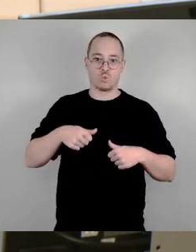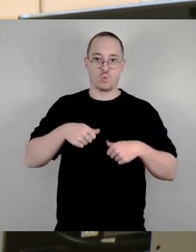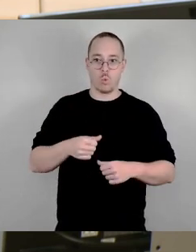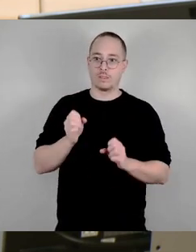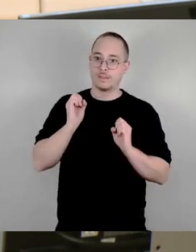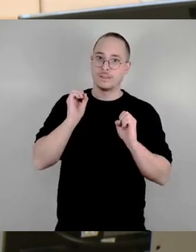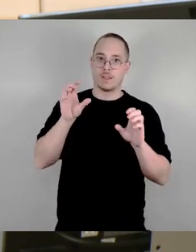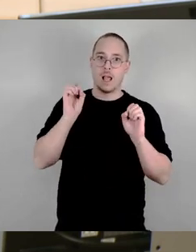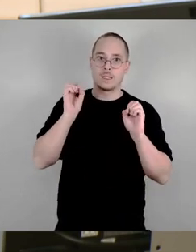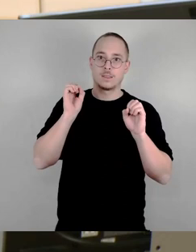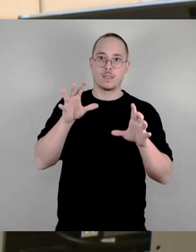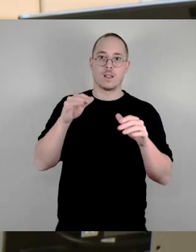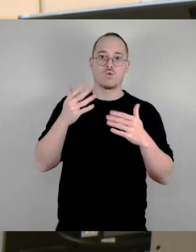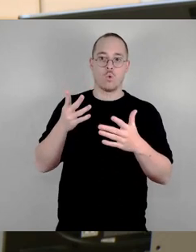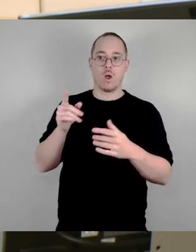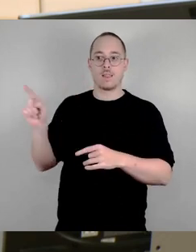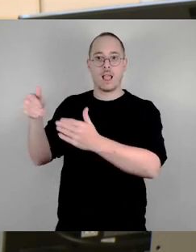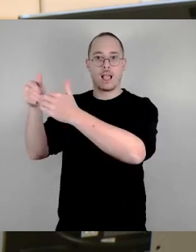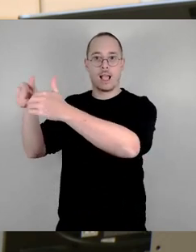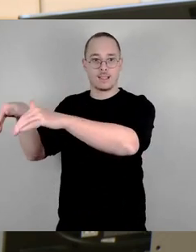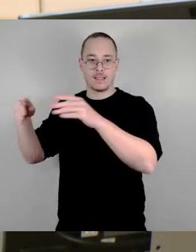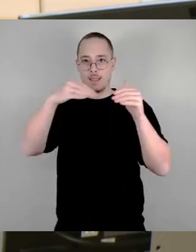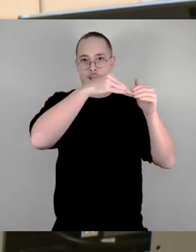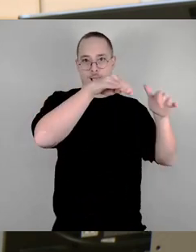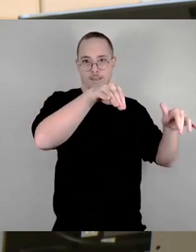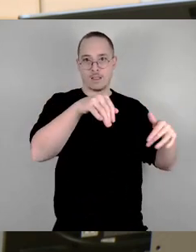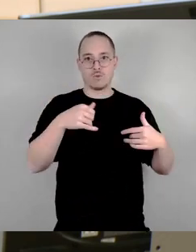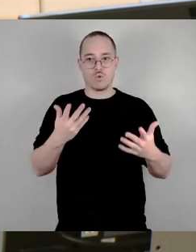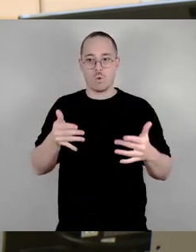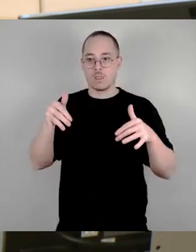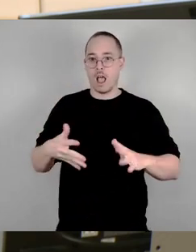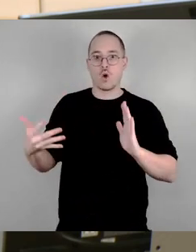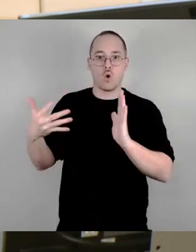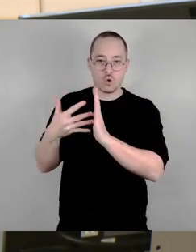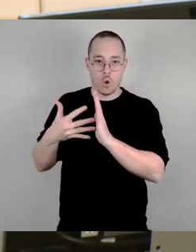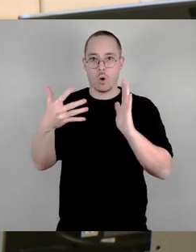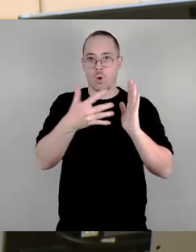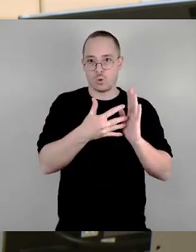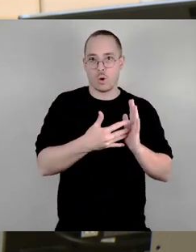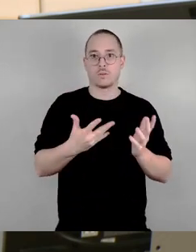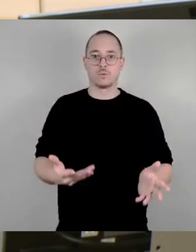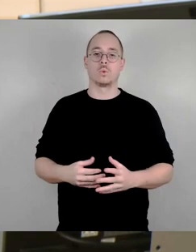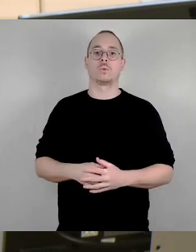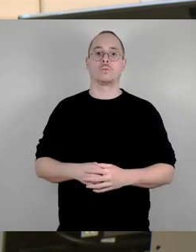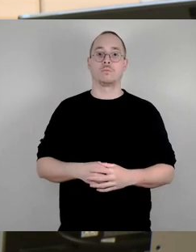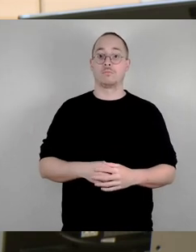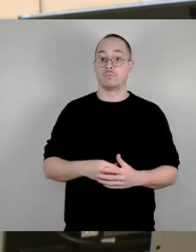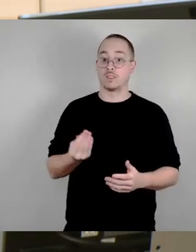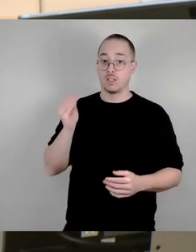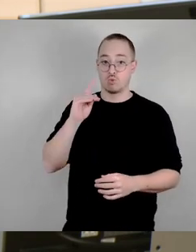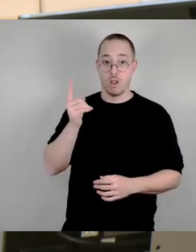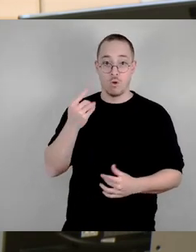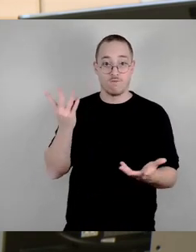unseren Außengrenzen auch Kontrollen haben. Und dazu zählt auch, wir haben es gestern hier besprochen, die Frage der